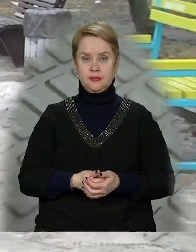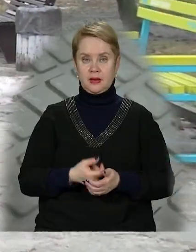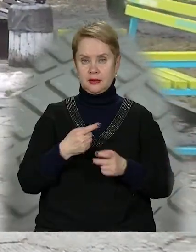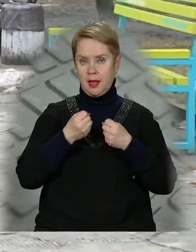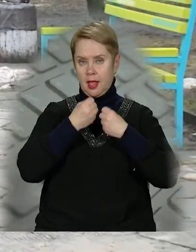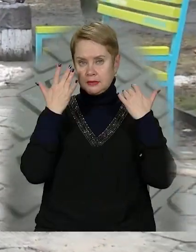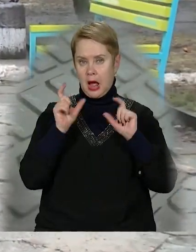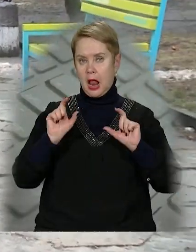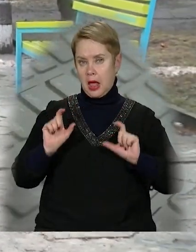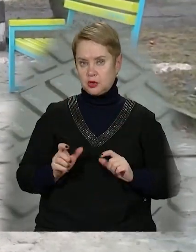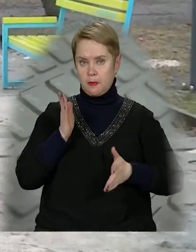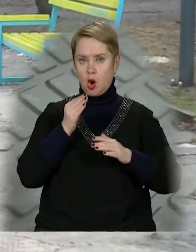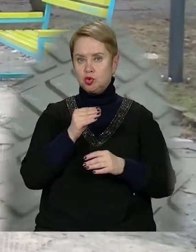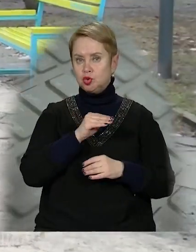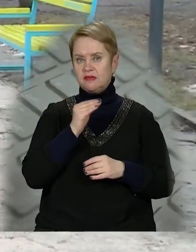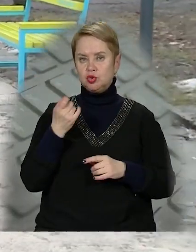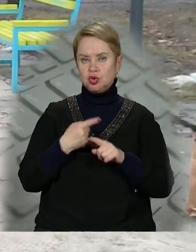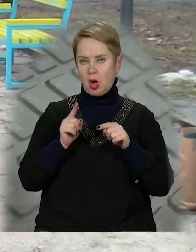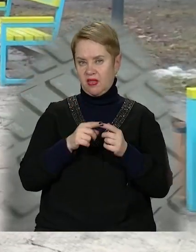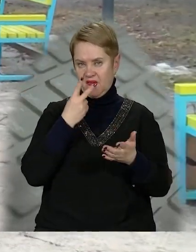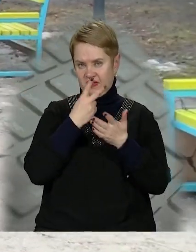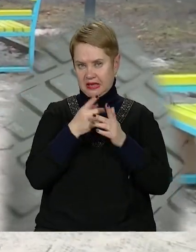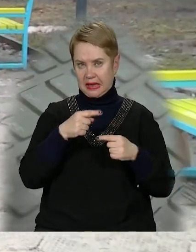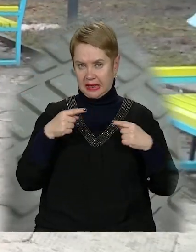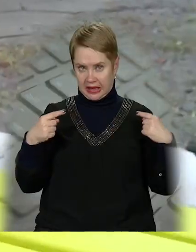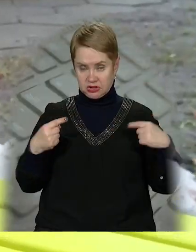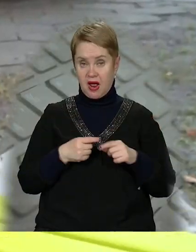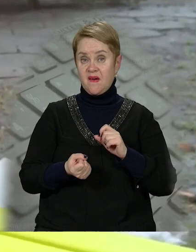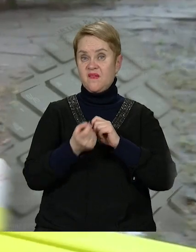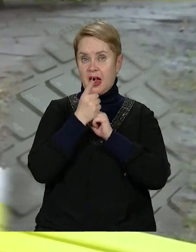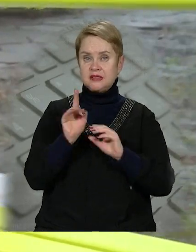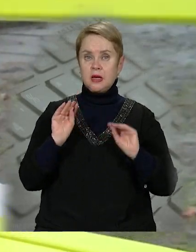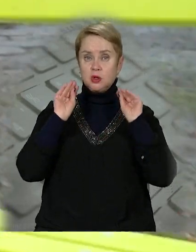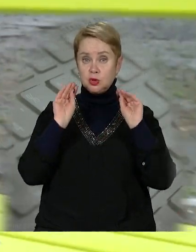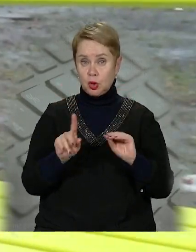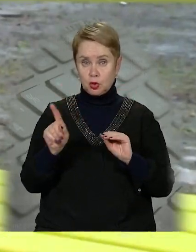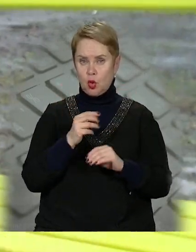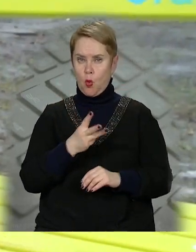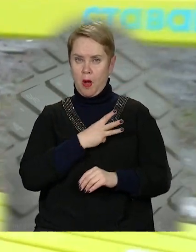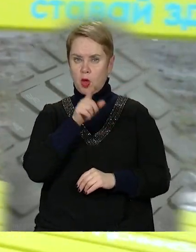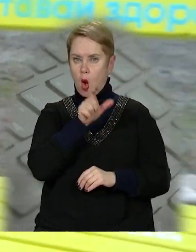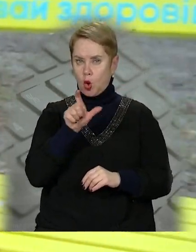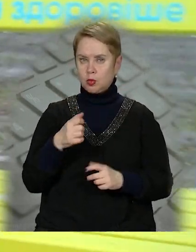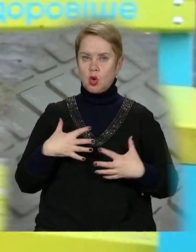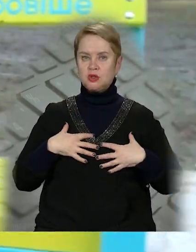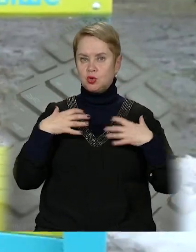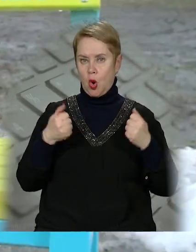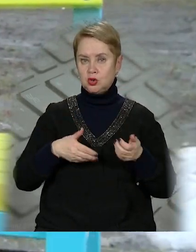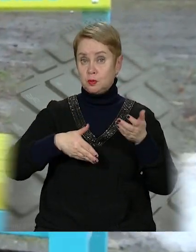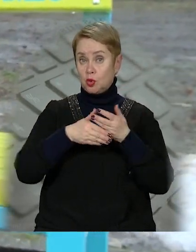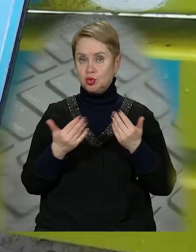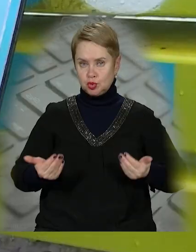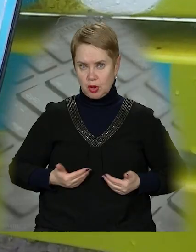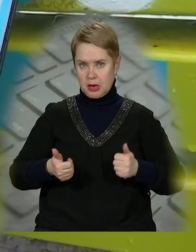Ці яскраві лавочки у парку Шевченка дуже виділяються з-поміж інших. Виявляється, їх встановили, аби мотивувати громадян до здорового